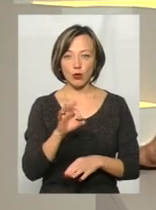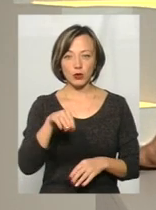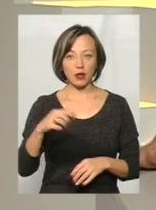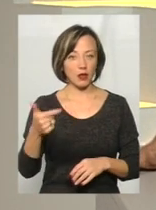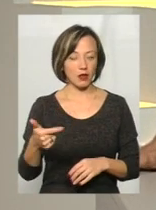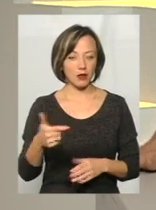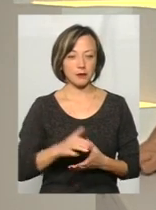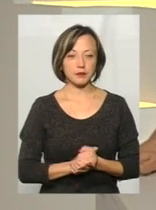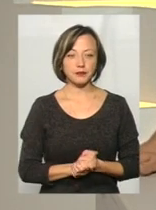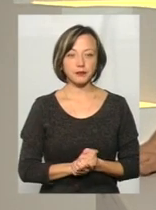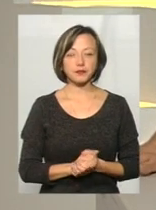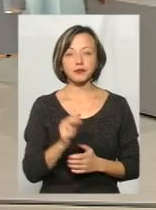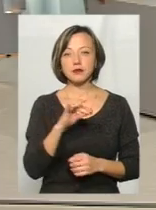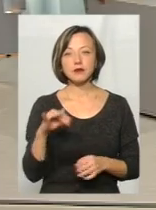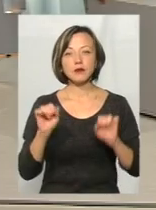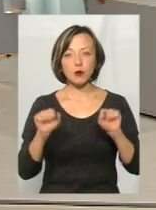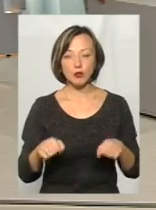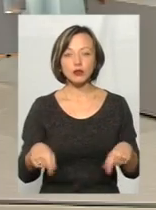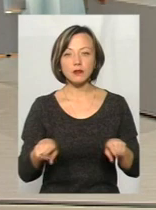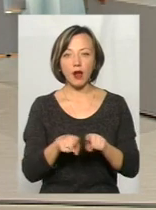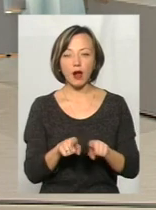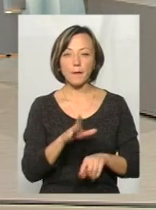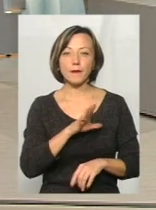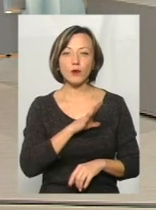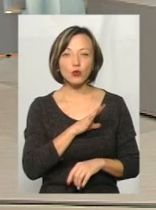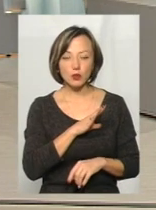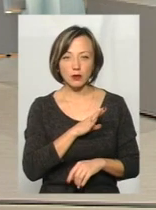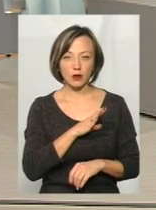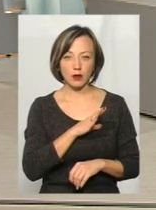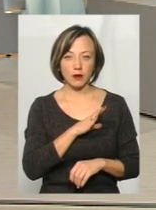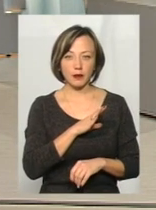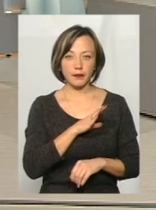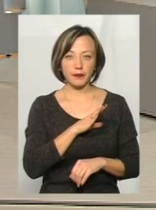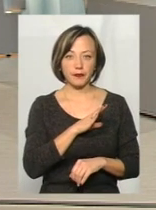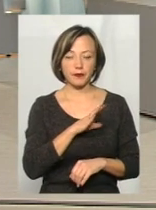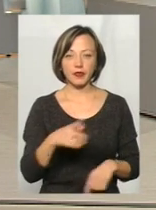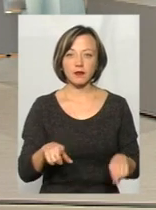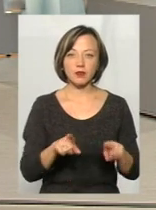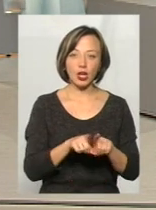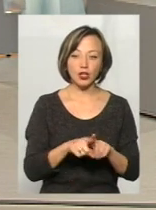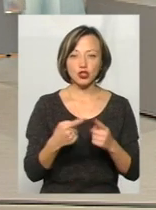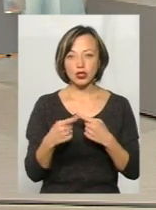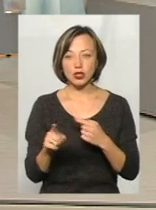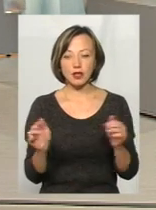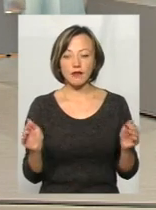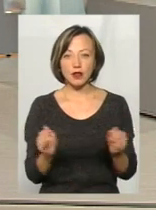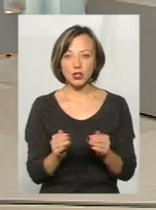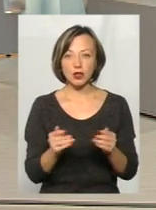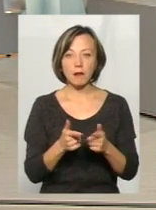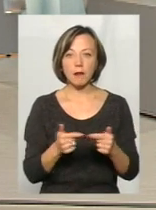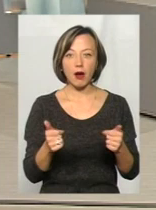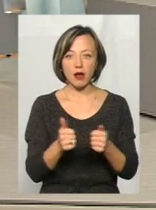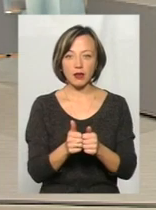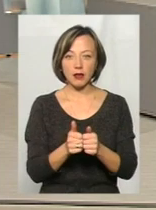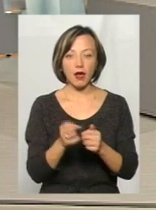представляють своїх кандидатів. Чи може бути в такому, скажімо, такій чи в якійсь іншій невеличкій, скажімо, партії,